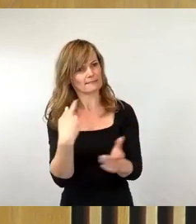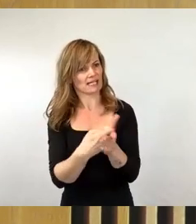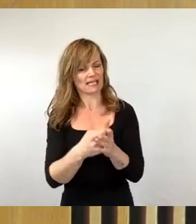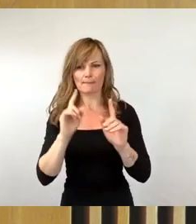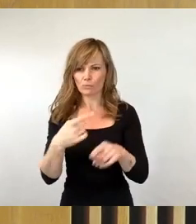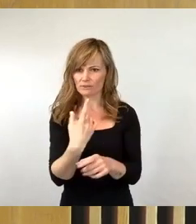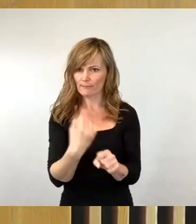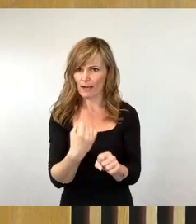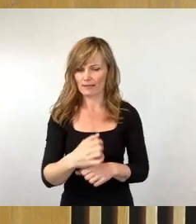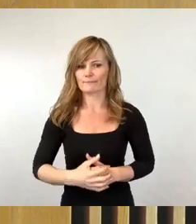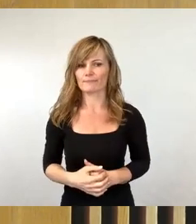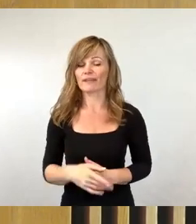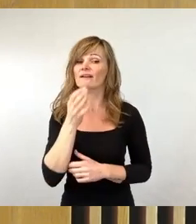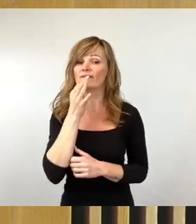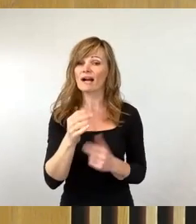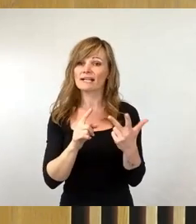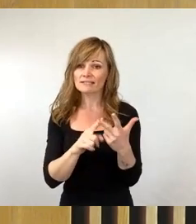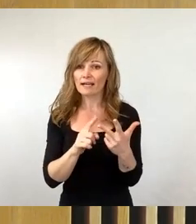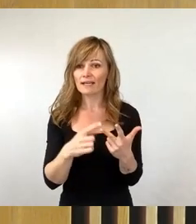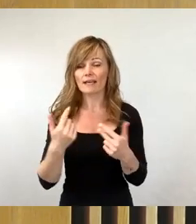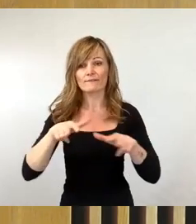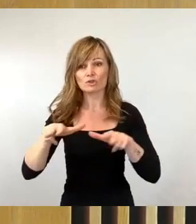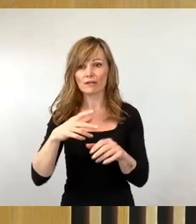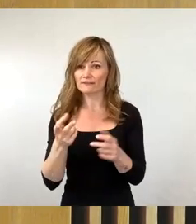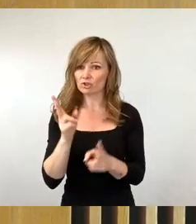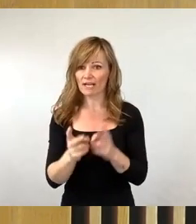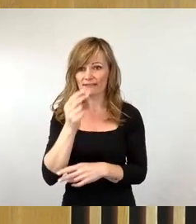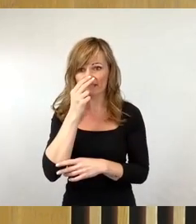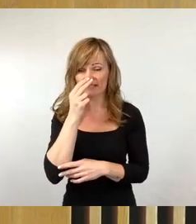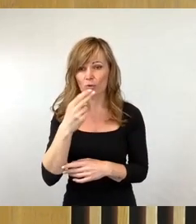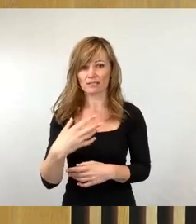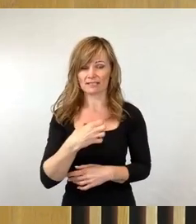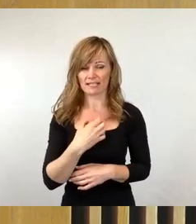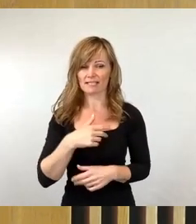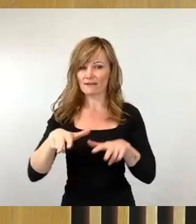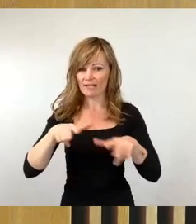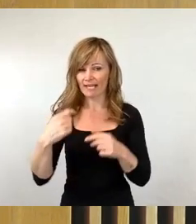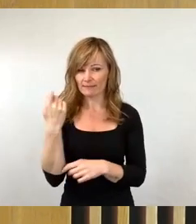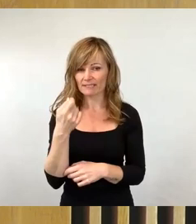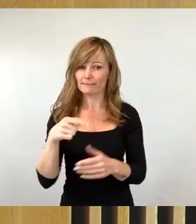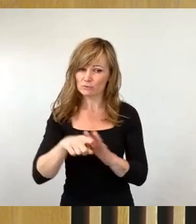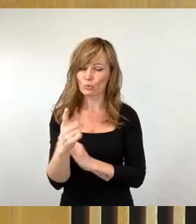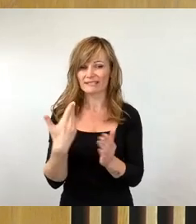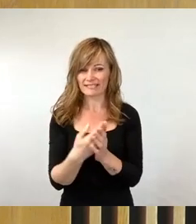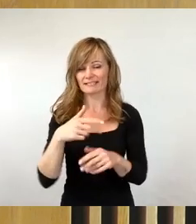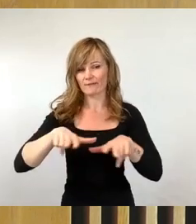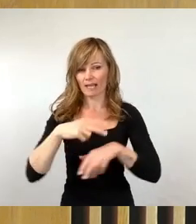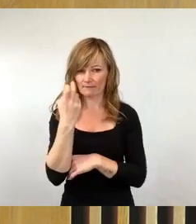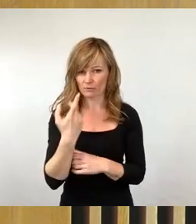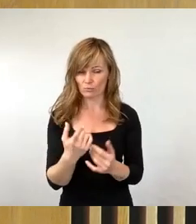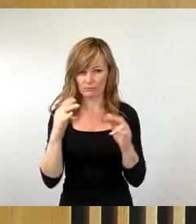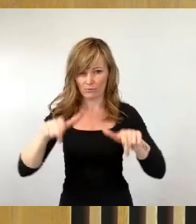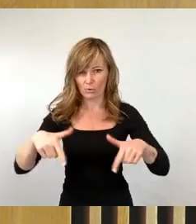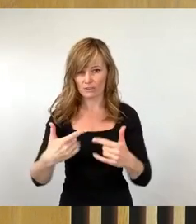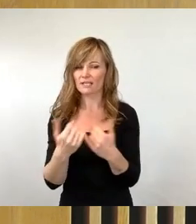Frage 3, welcher wirtschaftlichen Schaden ist bei den Dresdner Verkehrsbetrieben durch den Verkehrsversuch entstanden, beziehungsweise wird noch entstehen bis zum